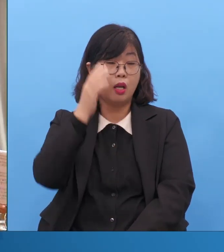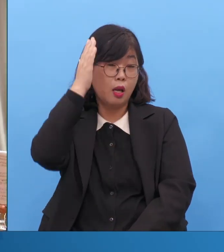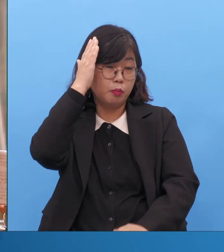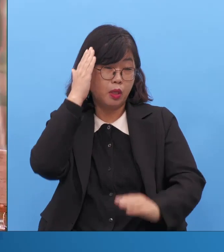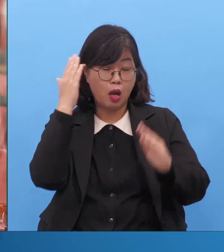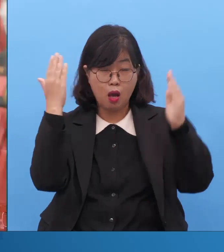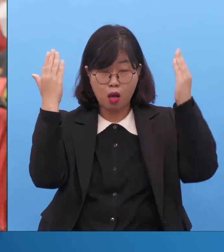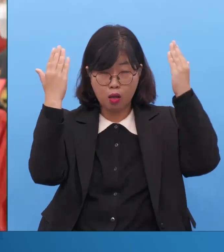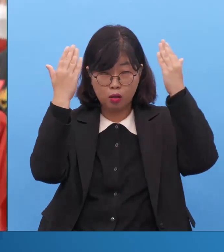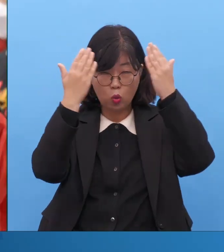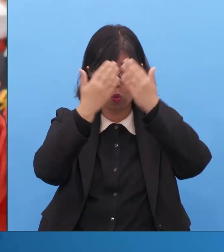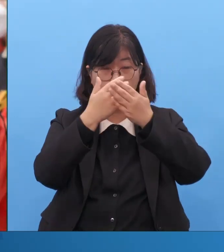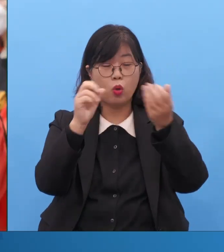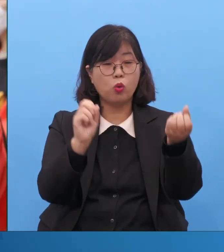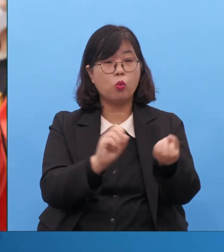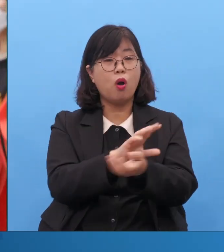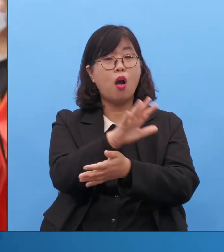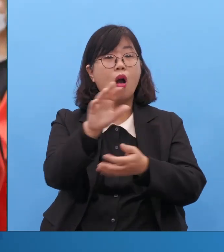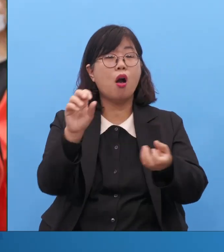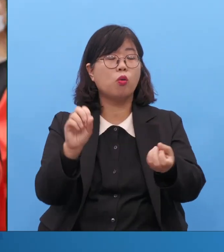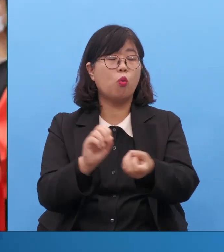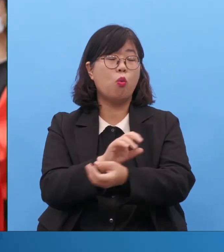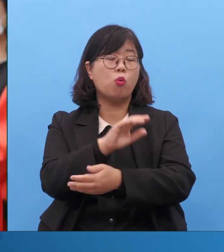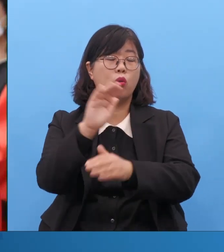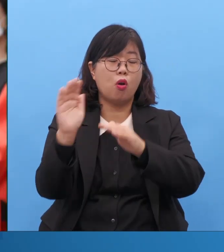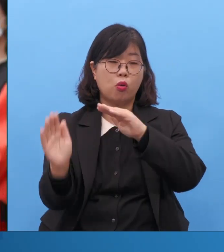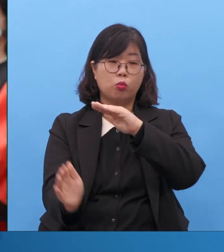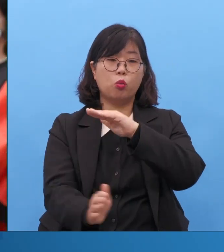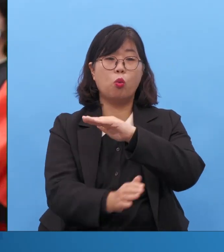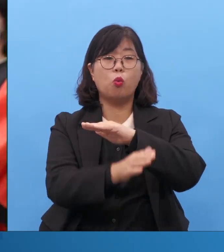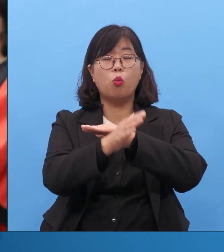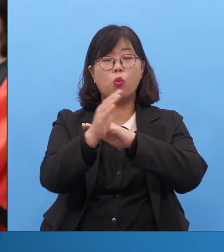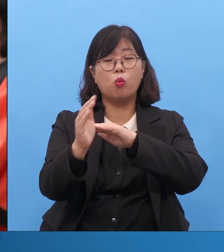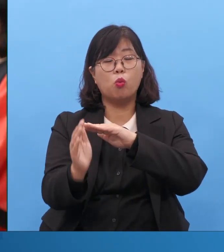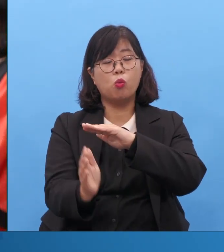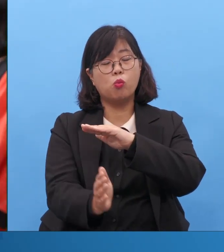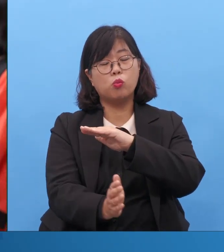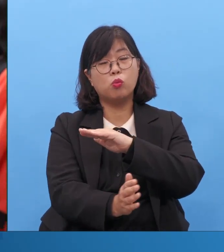뜨감과 혼돈과 보도